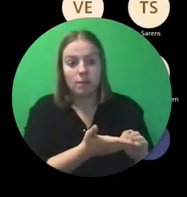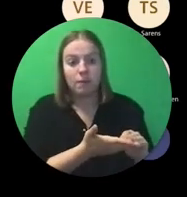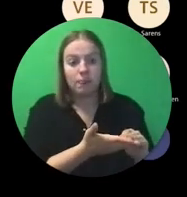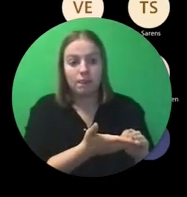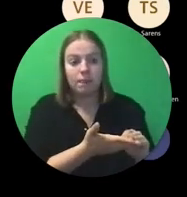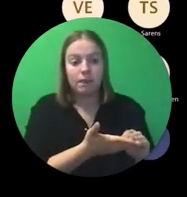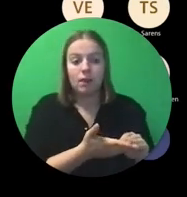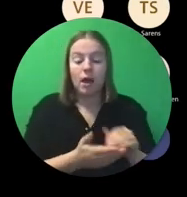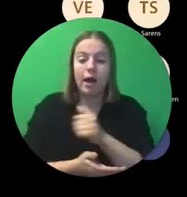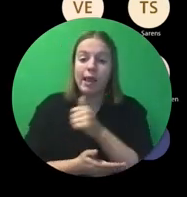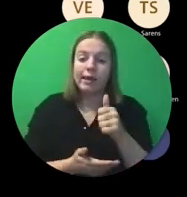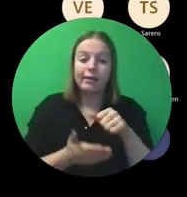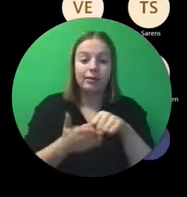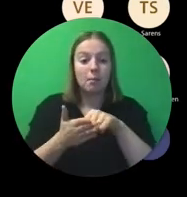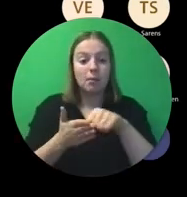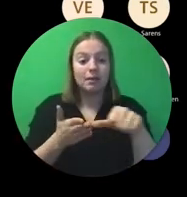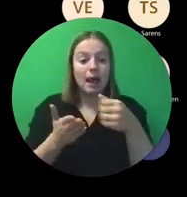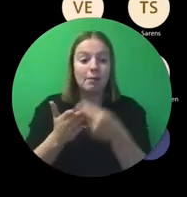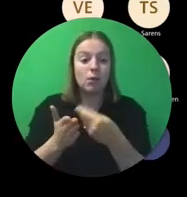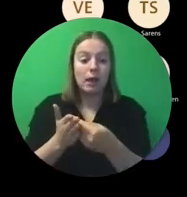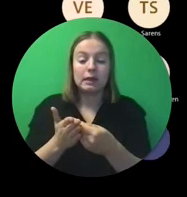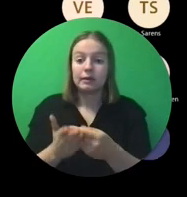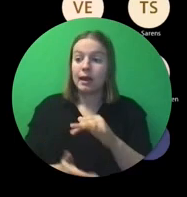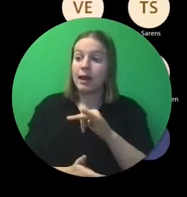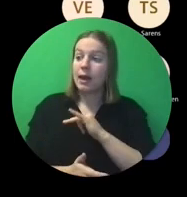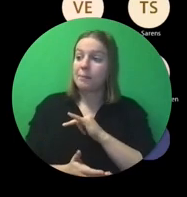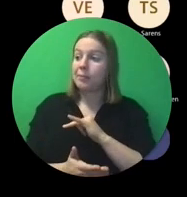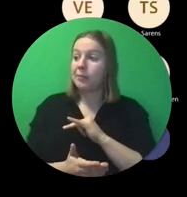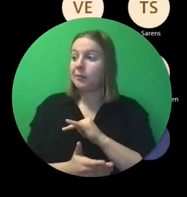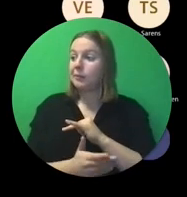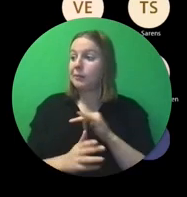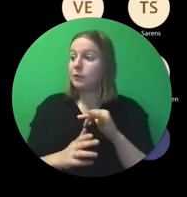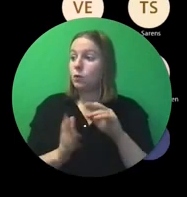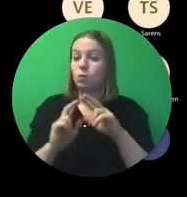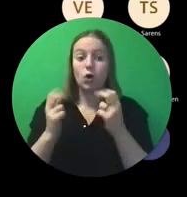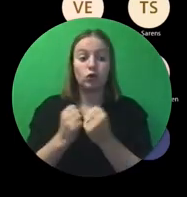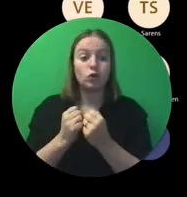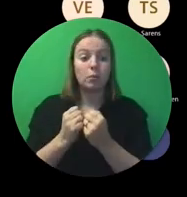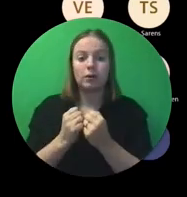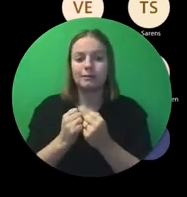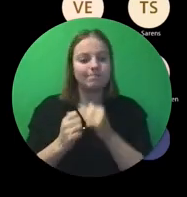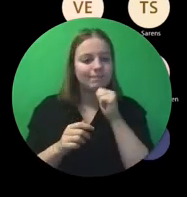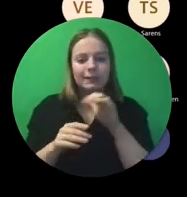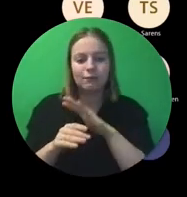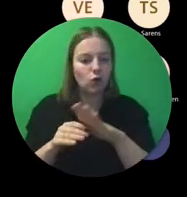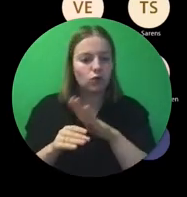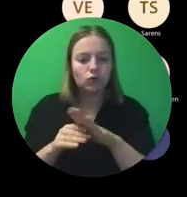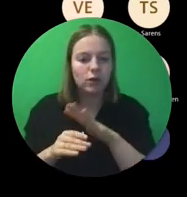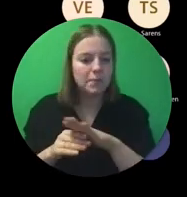Dus gewoon een betaalbewijsje dat er een workshop heeft plaatsgevonden, is in die dan misschien niet voldoende.